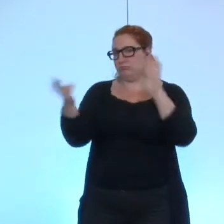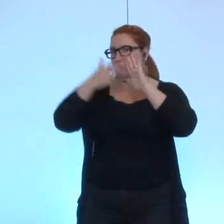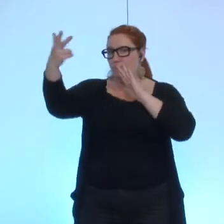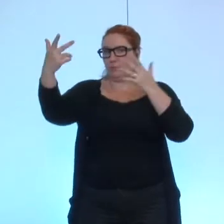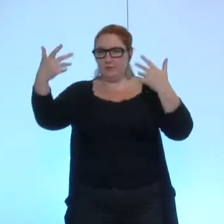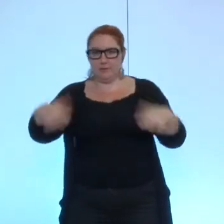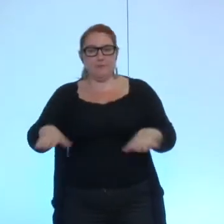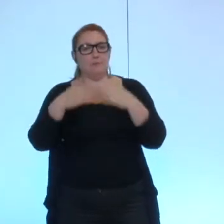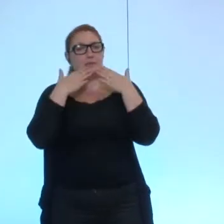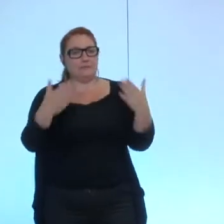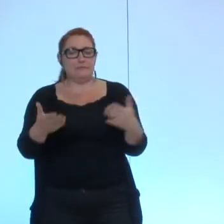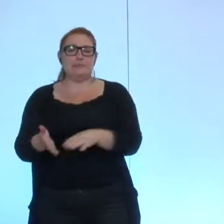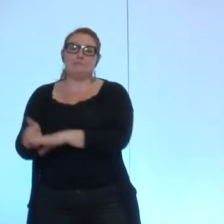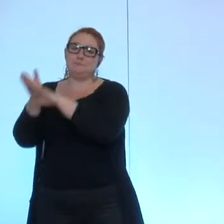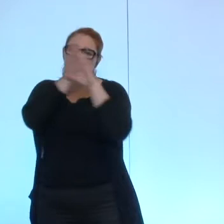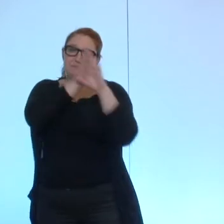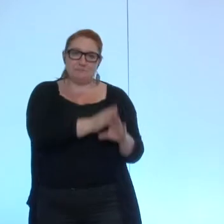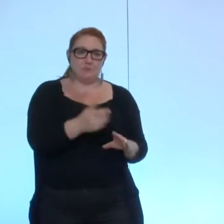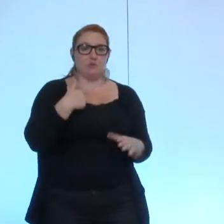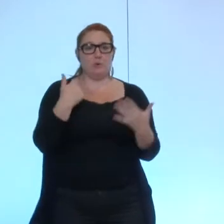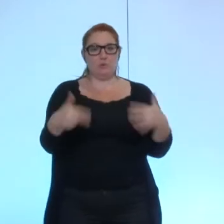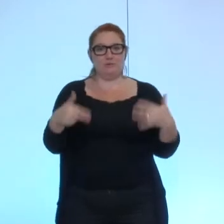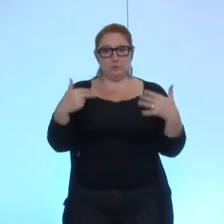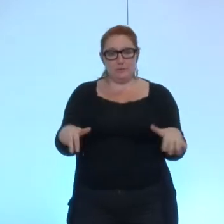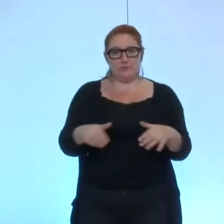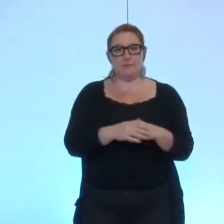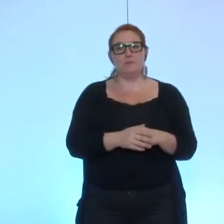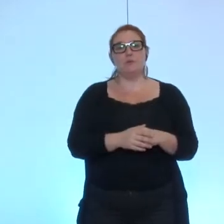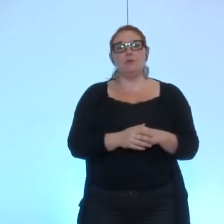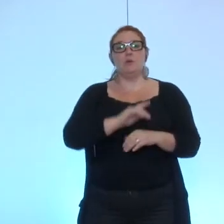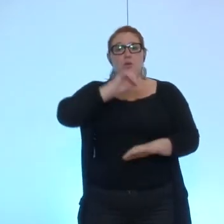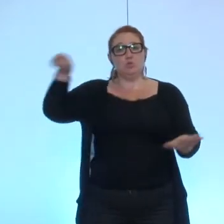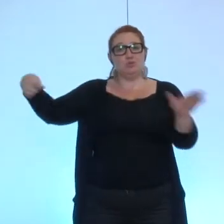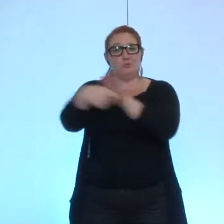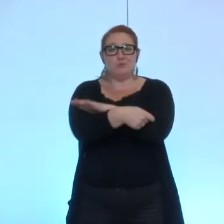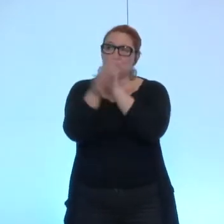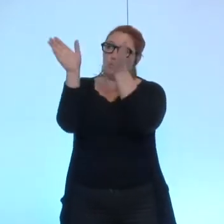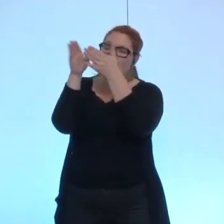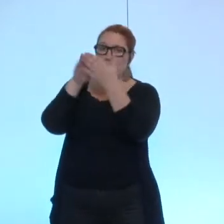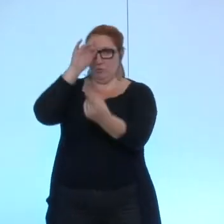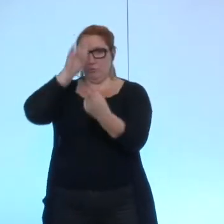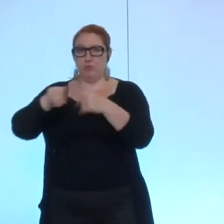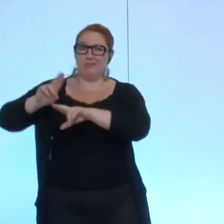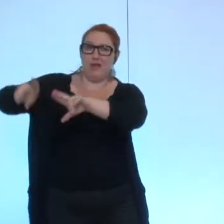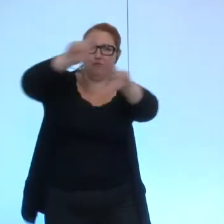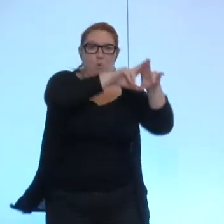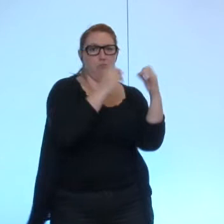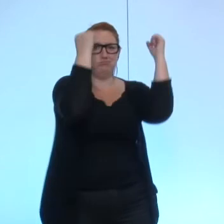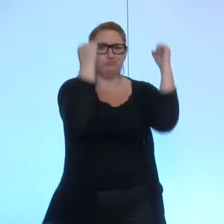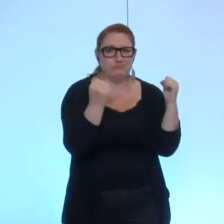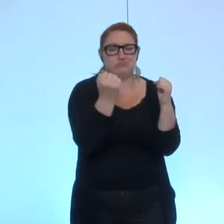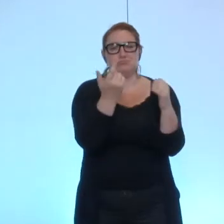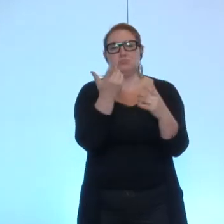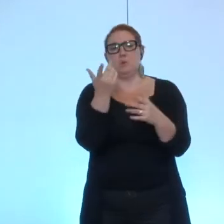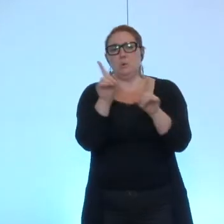est adoptée je vous remercie délibération numéro 18 demande de subvention pour la réalisation des travaux de consolidation et de restauration du